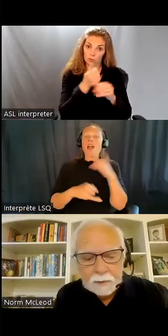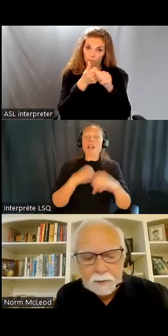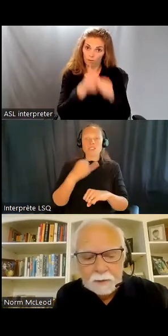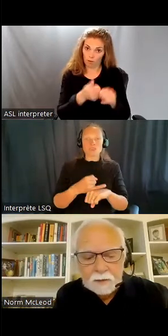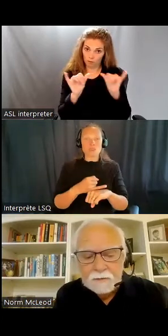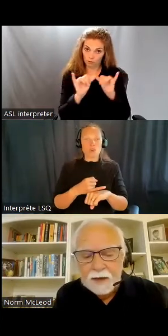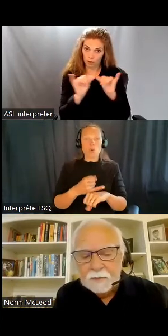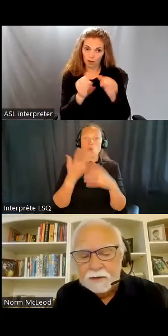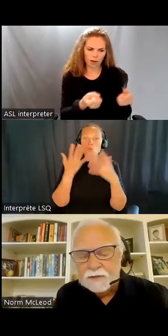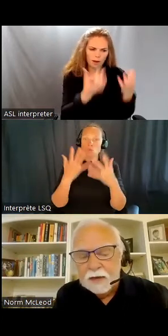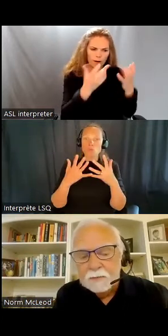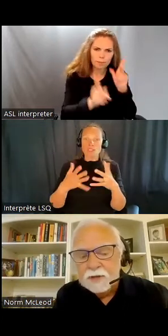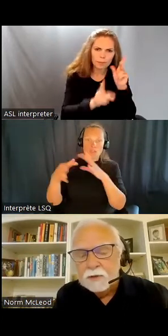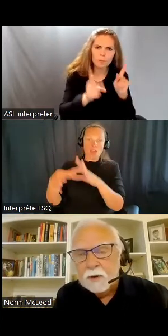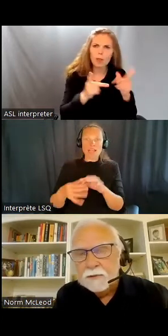dimensions.